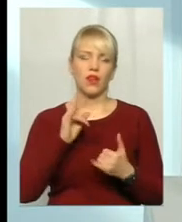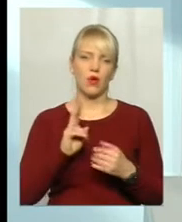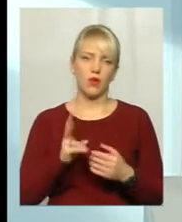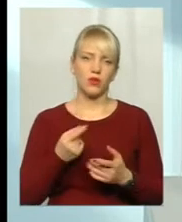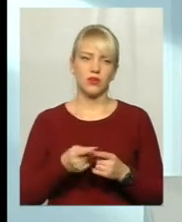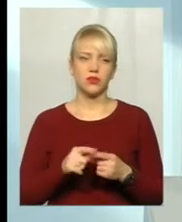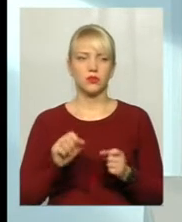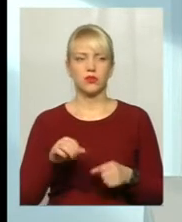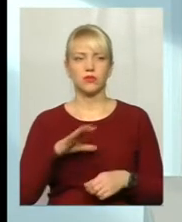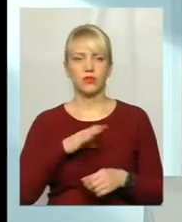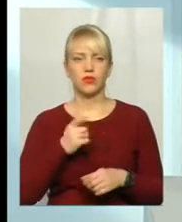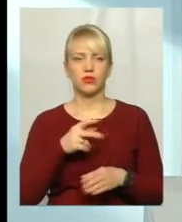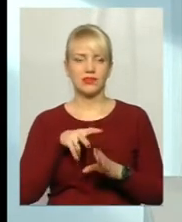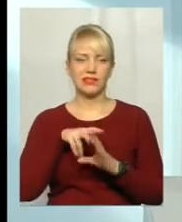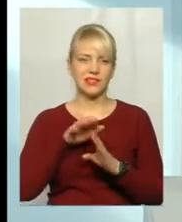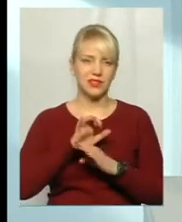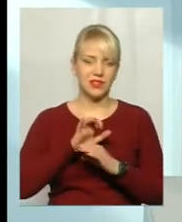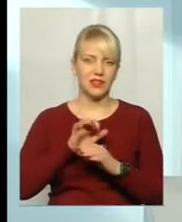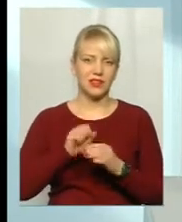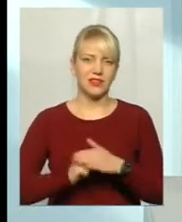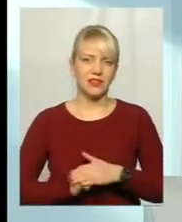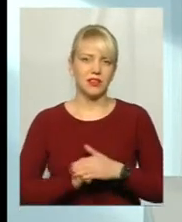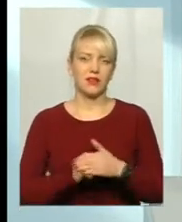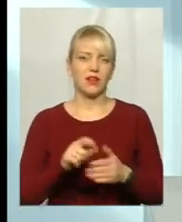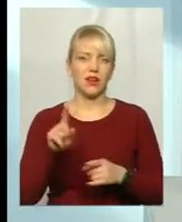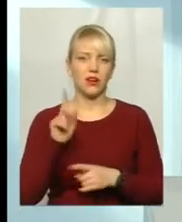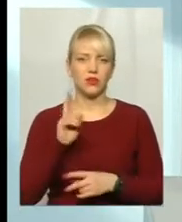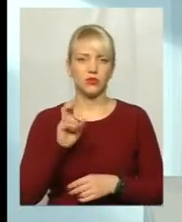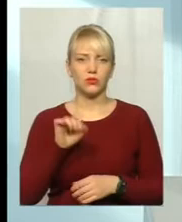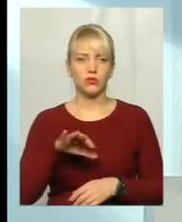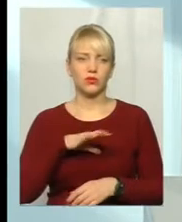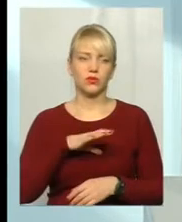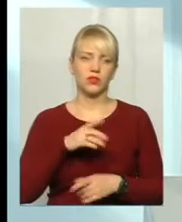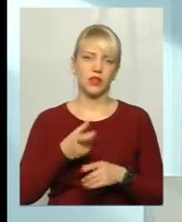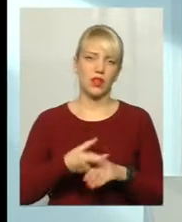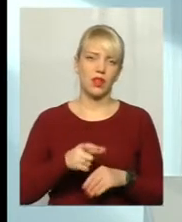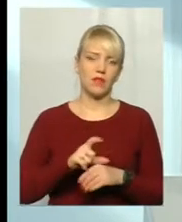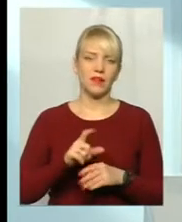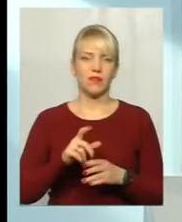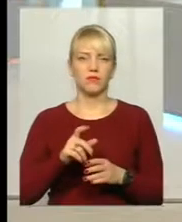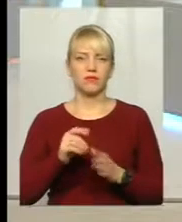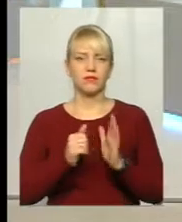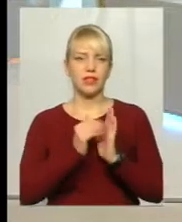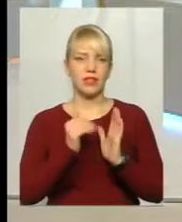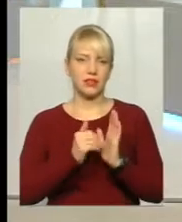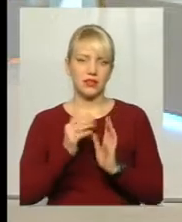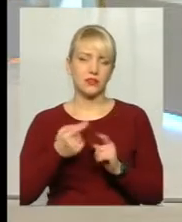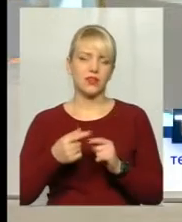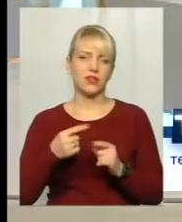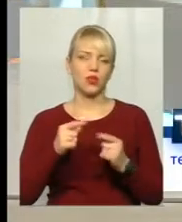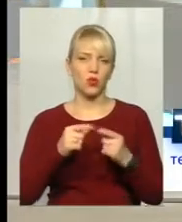трішки тиснення, для когось це може бути трішки, навпаки, підвласливий тон. Тобто залежно від